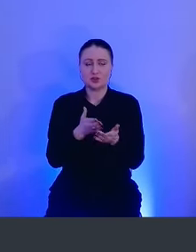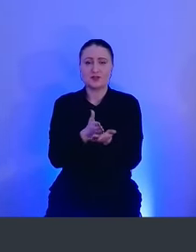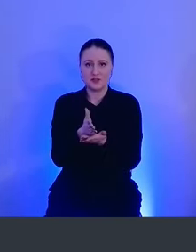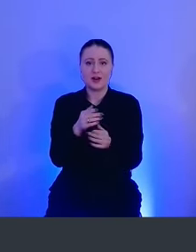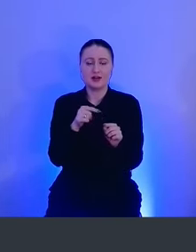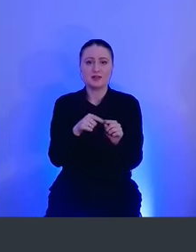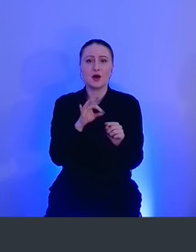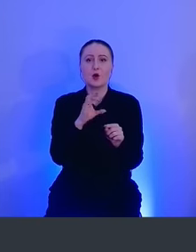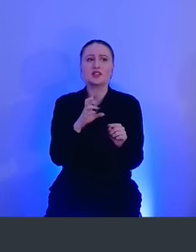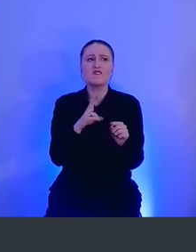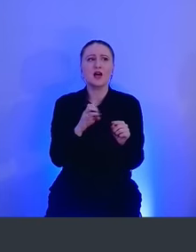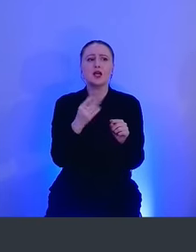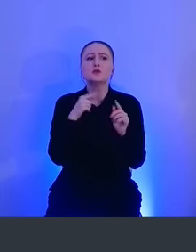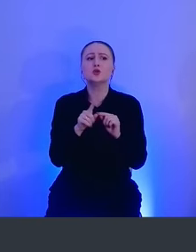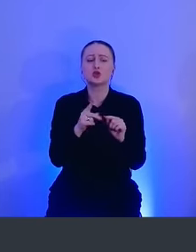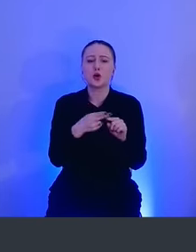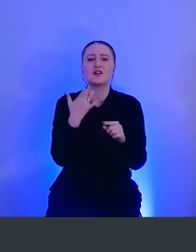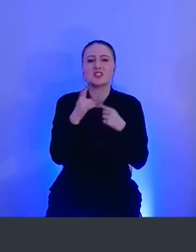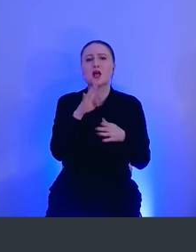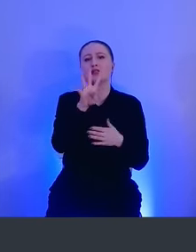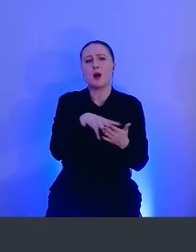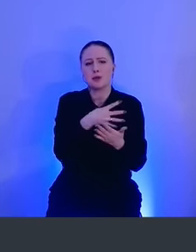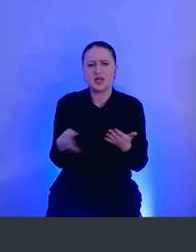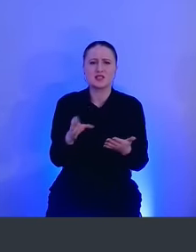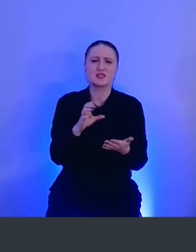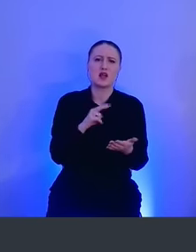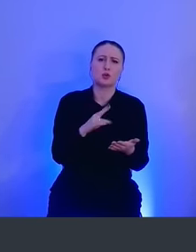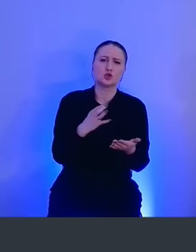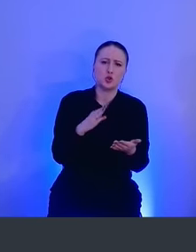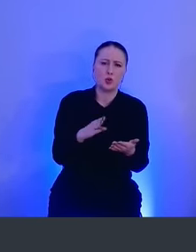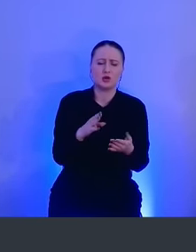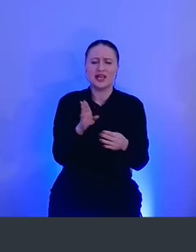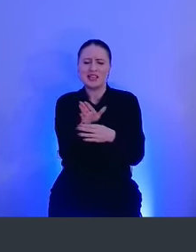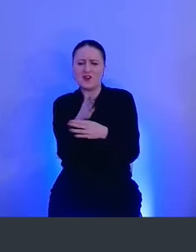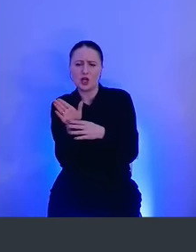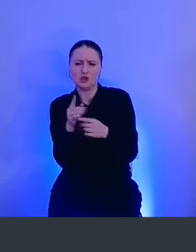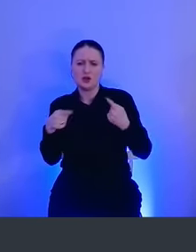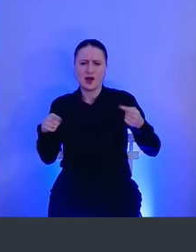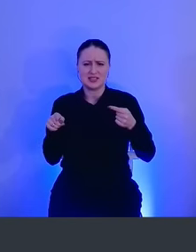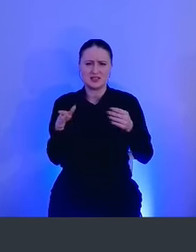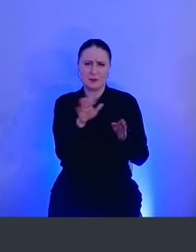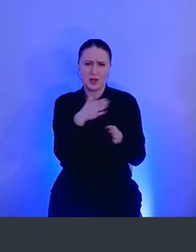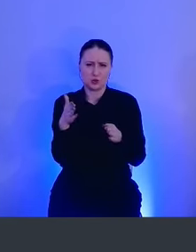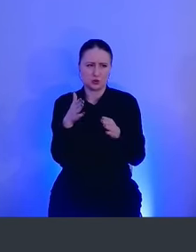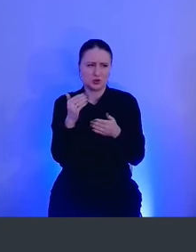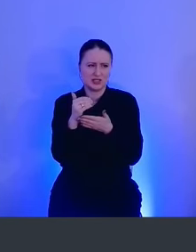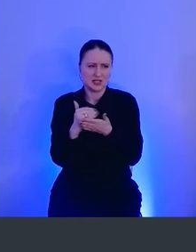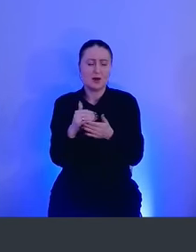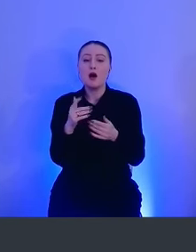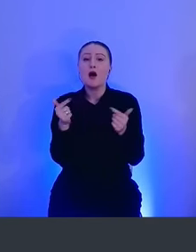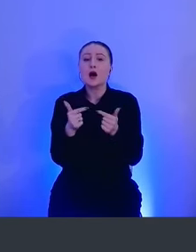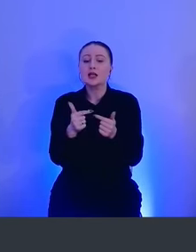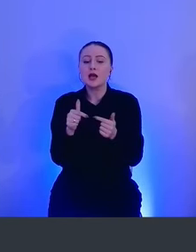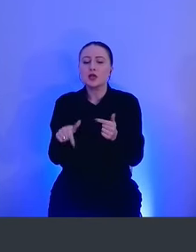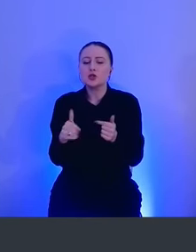понимаем, OS Query это всегда речь про таблицы, снэпшоты и дифференшиал, разница системы, то есть конкретное